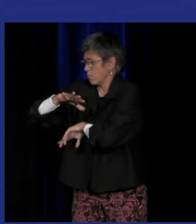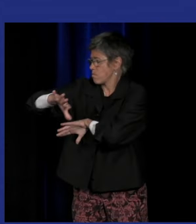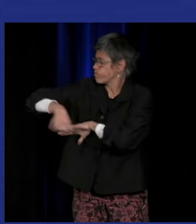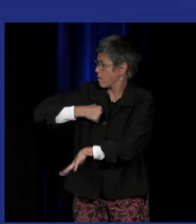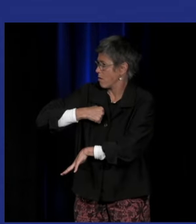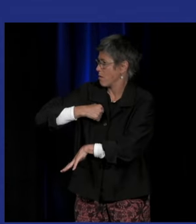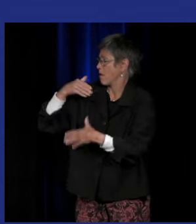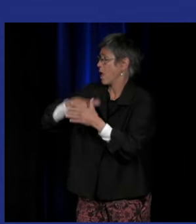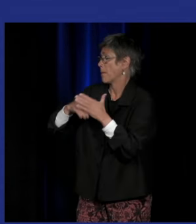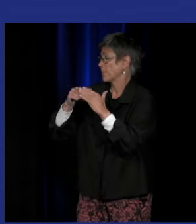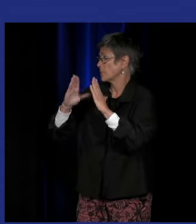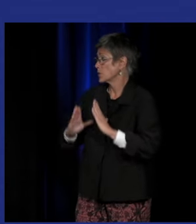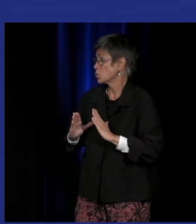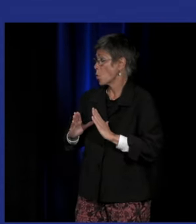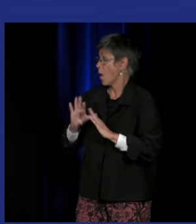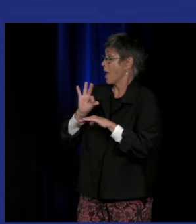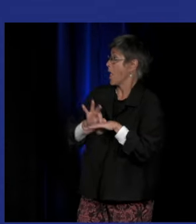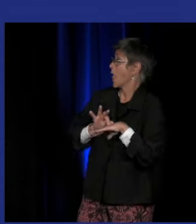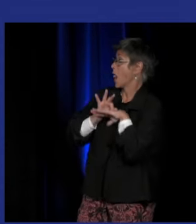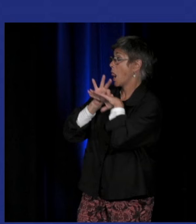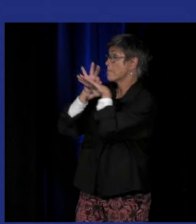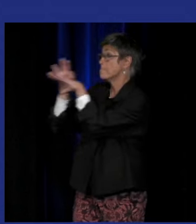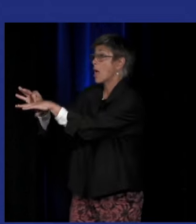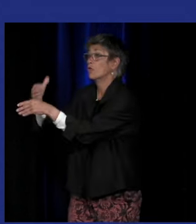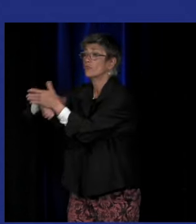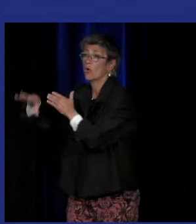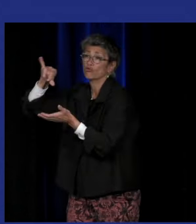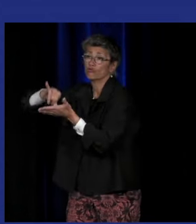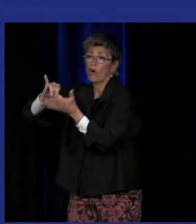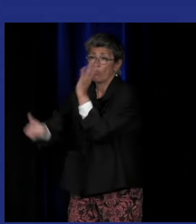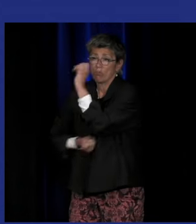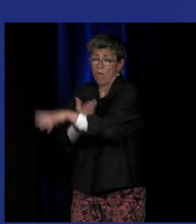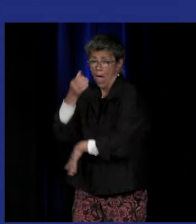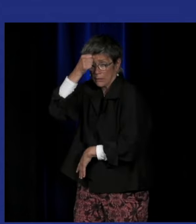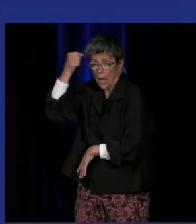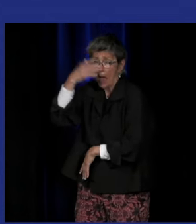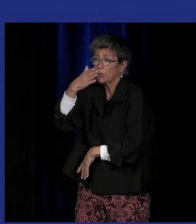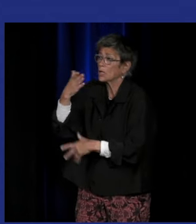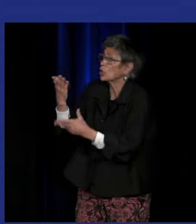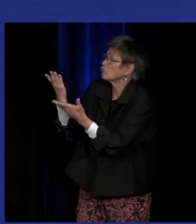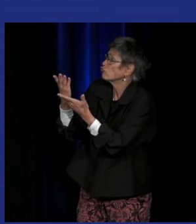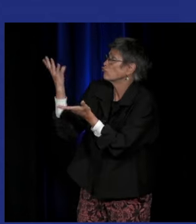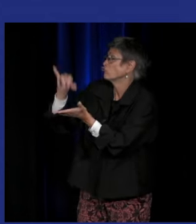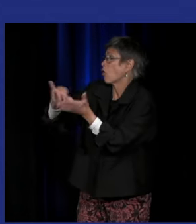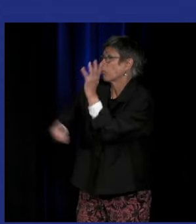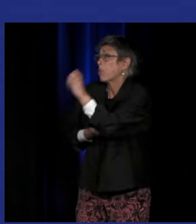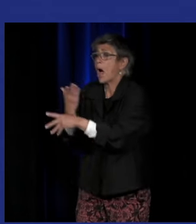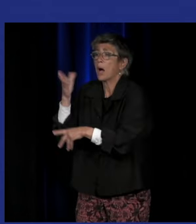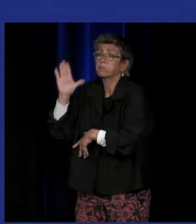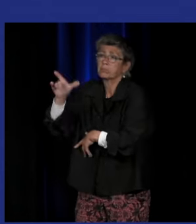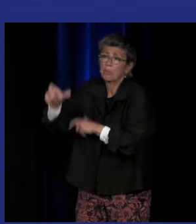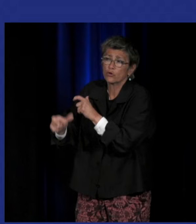l'amène dans un centre d'art qui existe aux Etats-Unis qui est un centre d'art pour des personnes en situation d'handicap